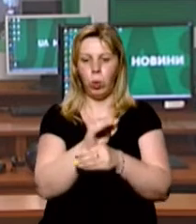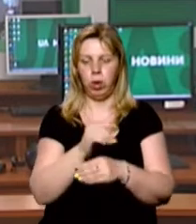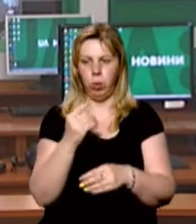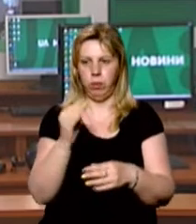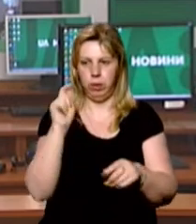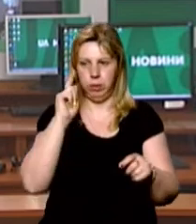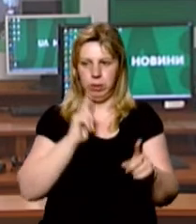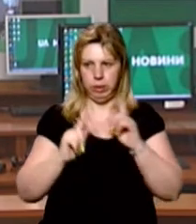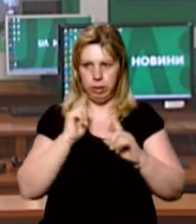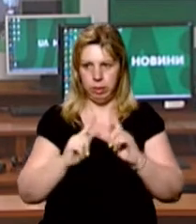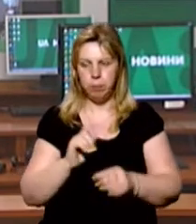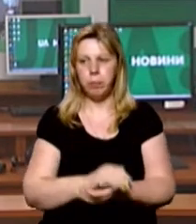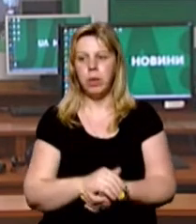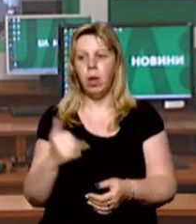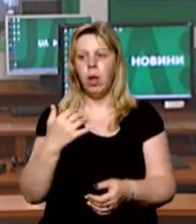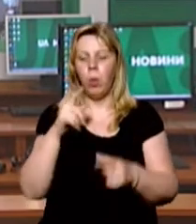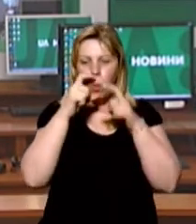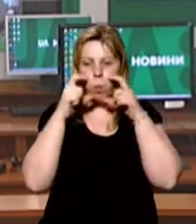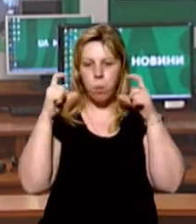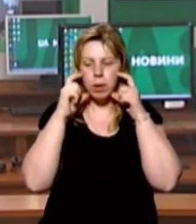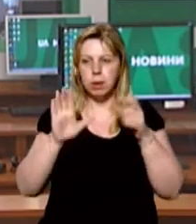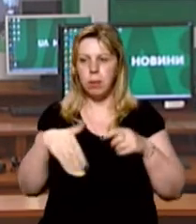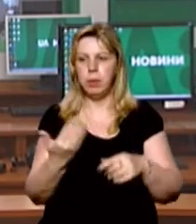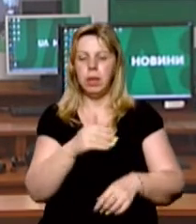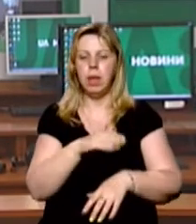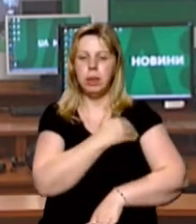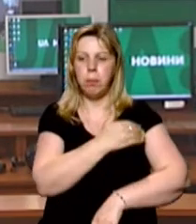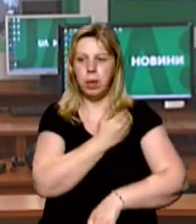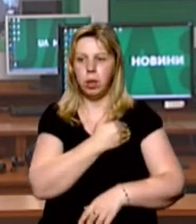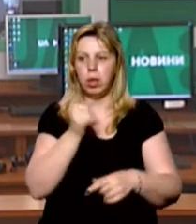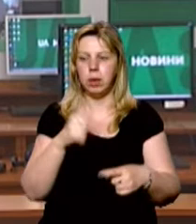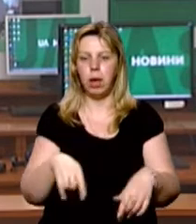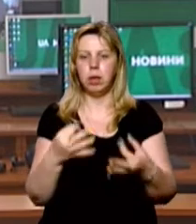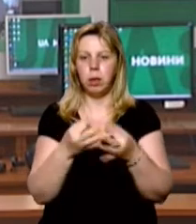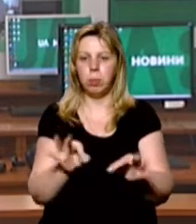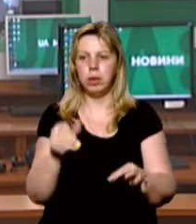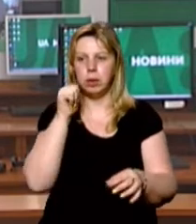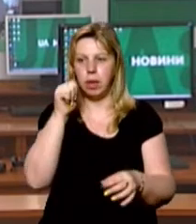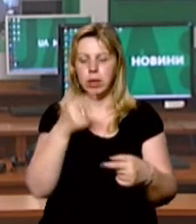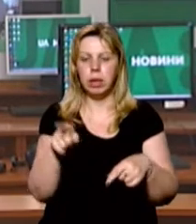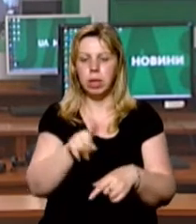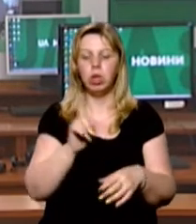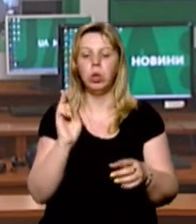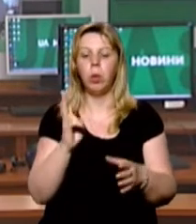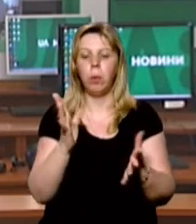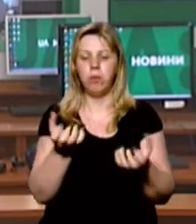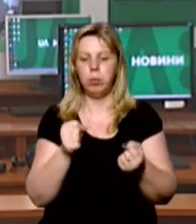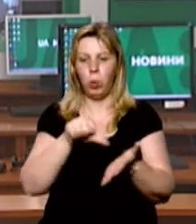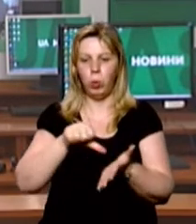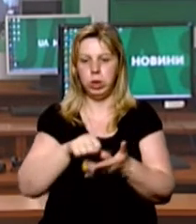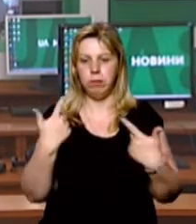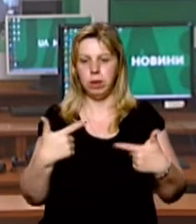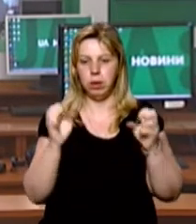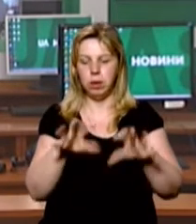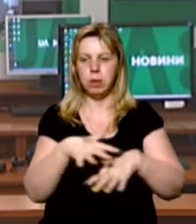сесії. У масках і після вимірювання температури так допускатимуть завтра тих, хто все-таки візьме участь у